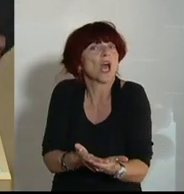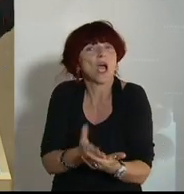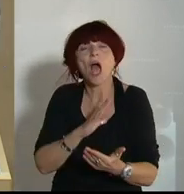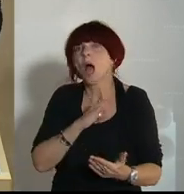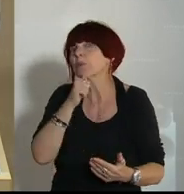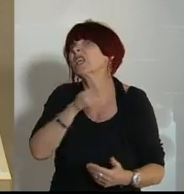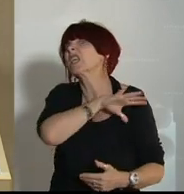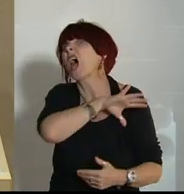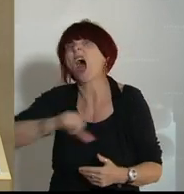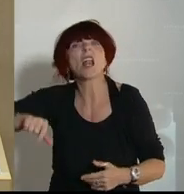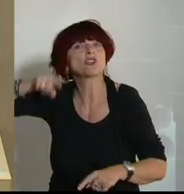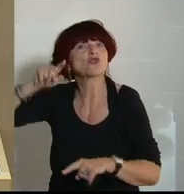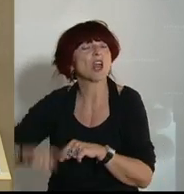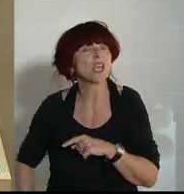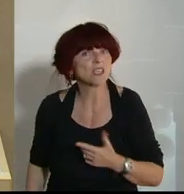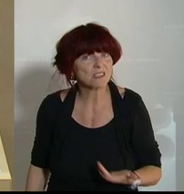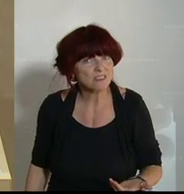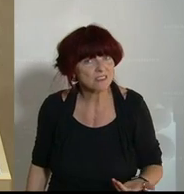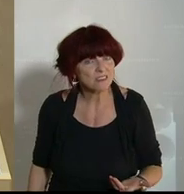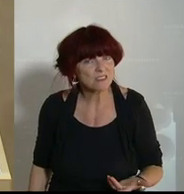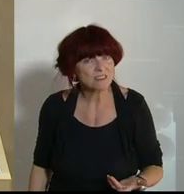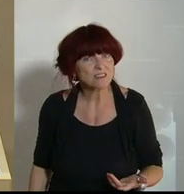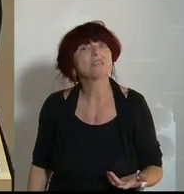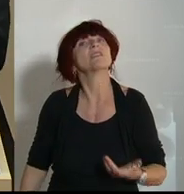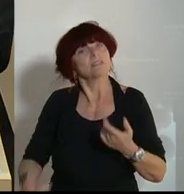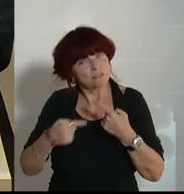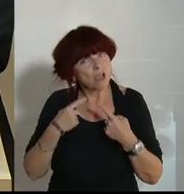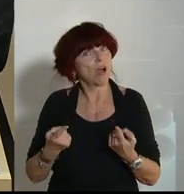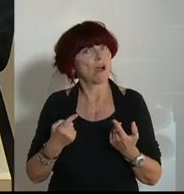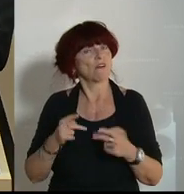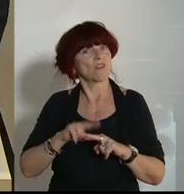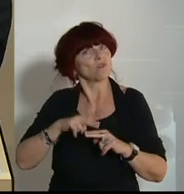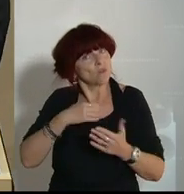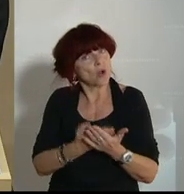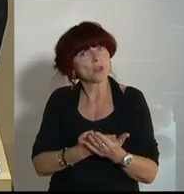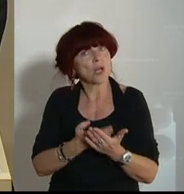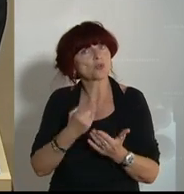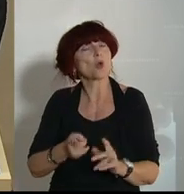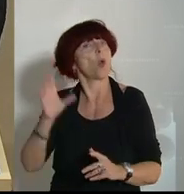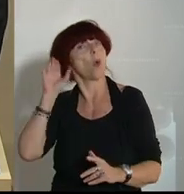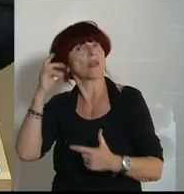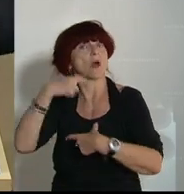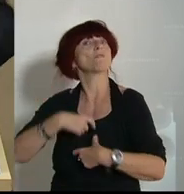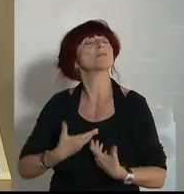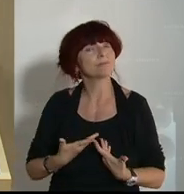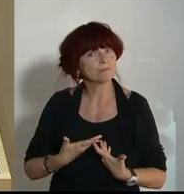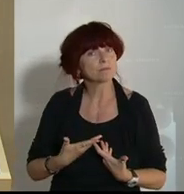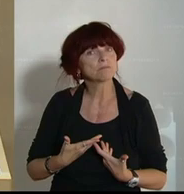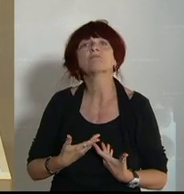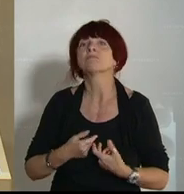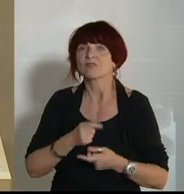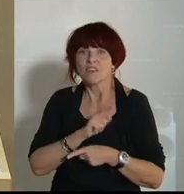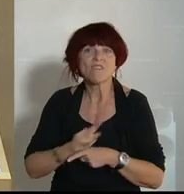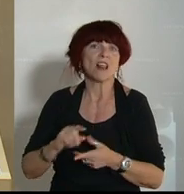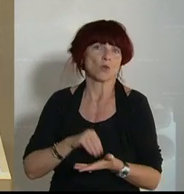nicht alles unvernünftig, was wir vorschlagen. Ich vermisse das. Vielleicht wird es